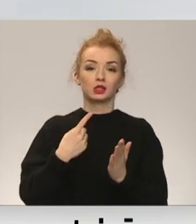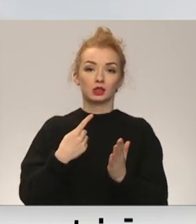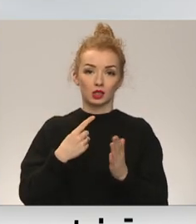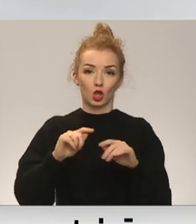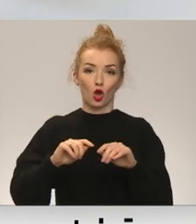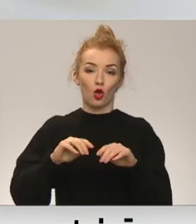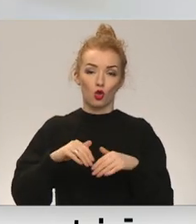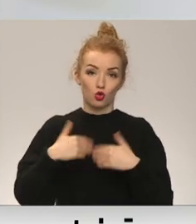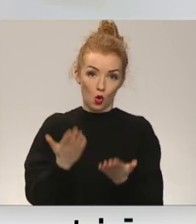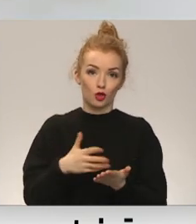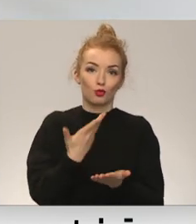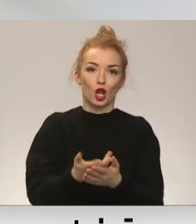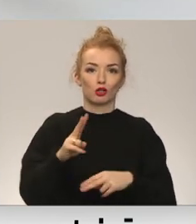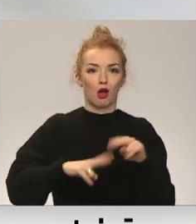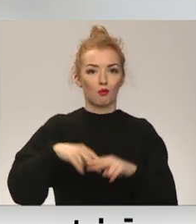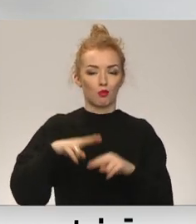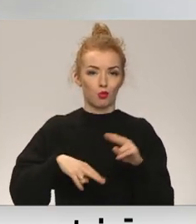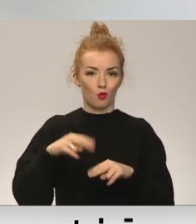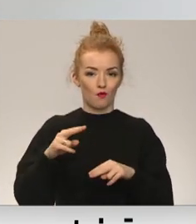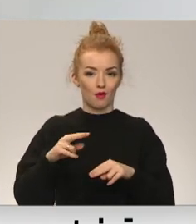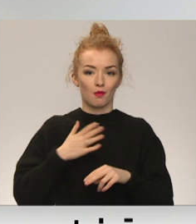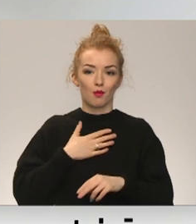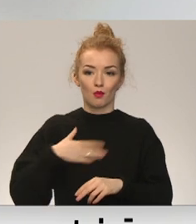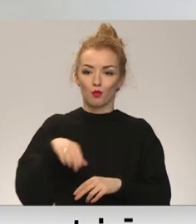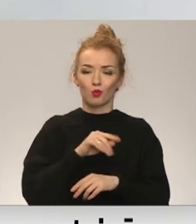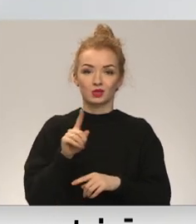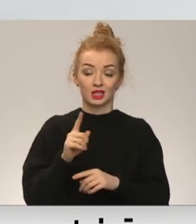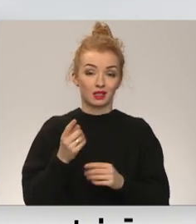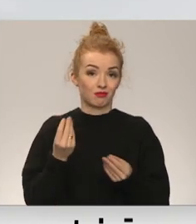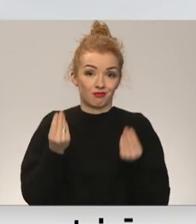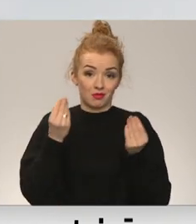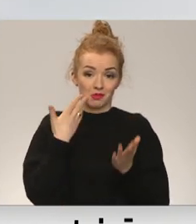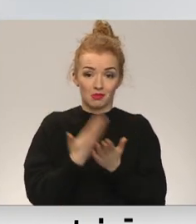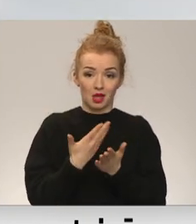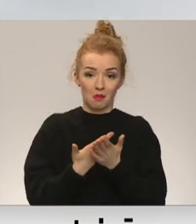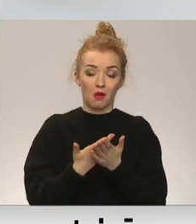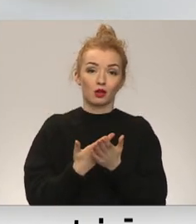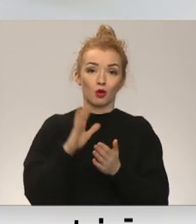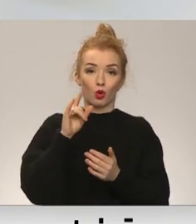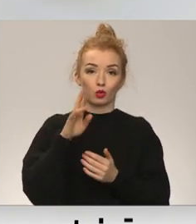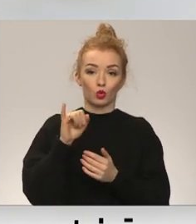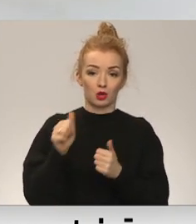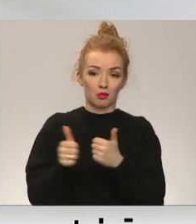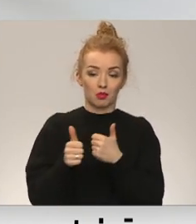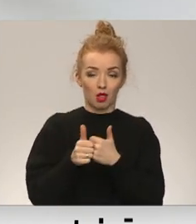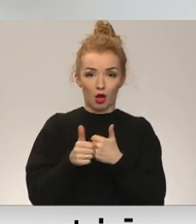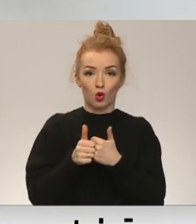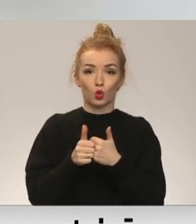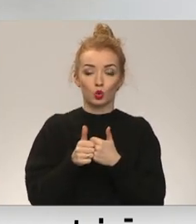apbūvē to zemes gabalu. Mums ir izcils piemērs, ir bulduros plakus